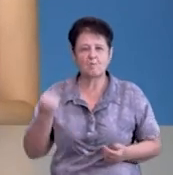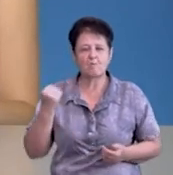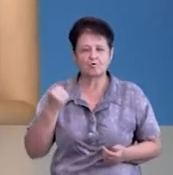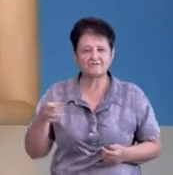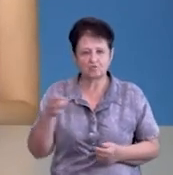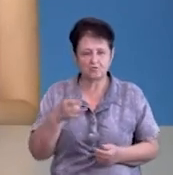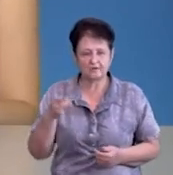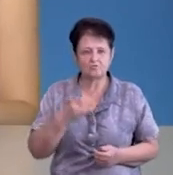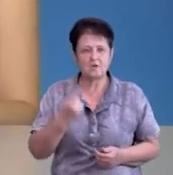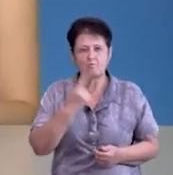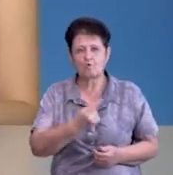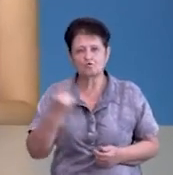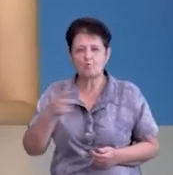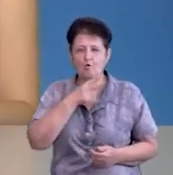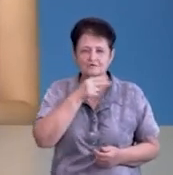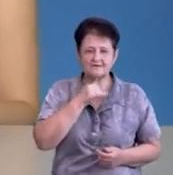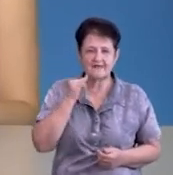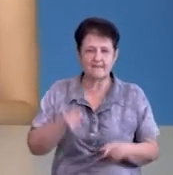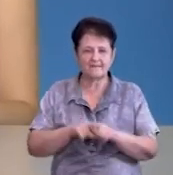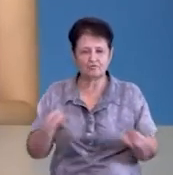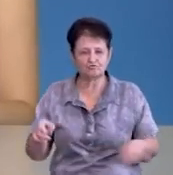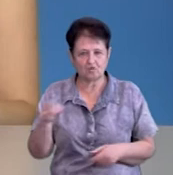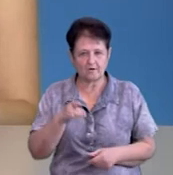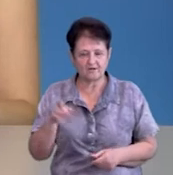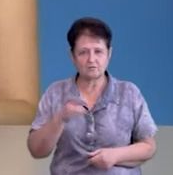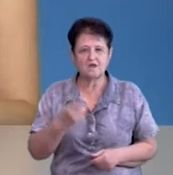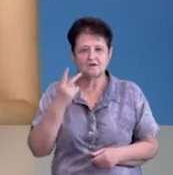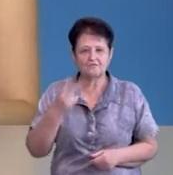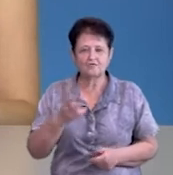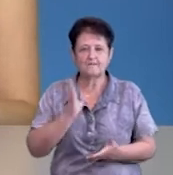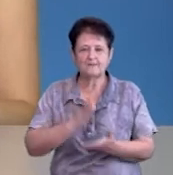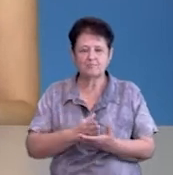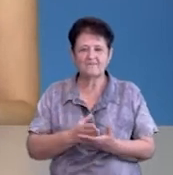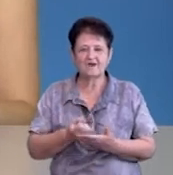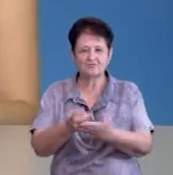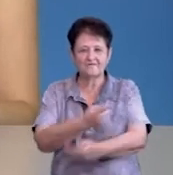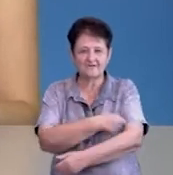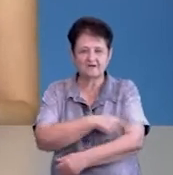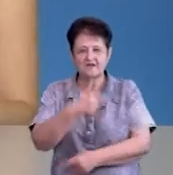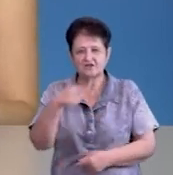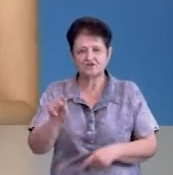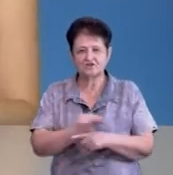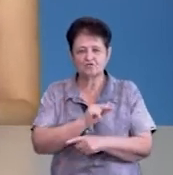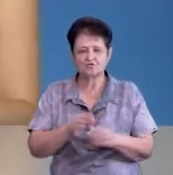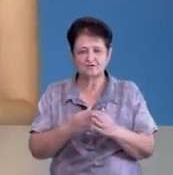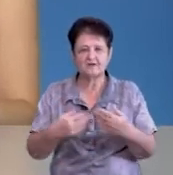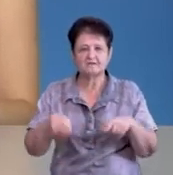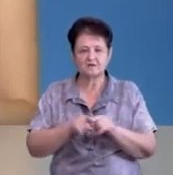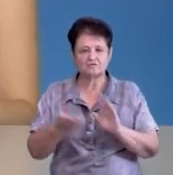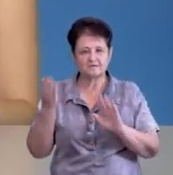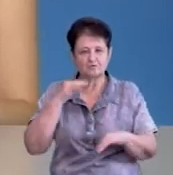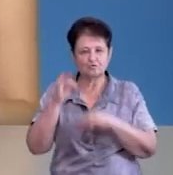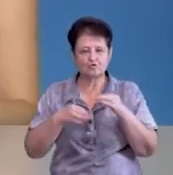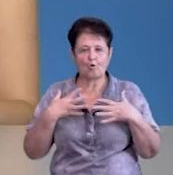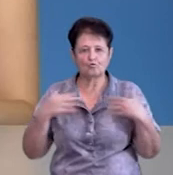Бобровицького району, по одному з Козелецького та Прилуцького районів. Двоє перебувають у лікарні, інші лікуються вдома. Також за